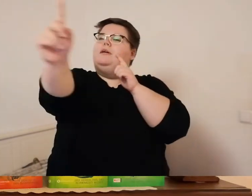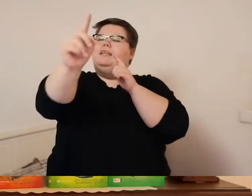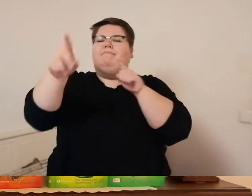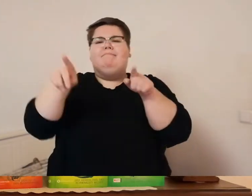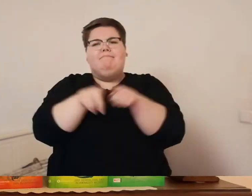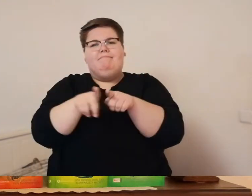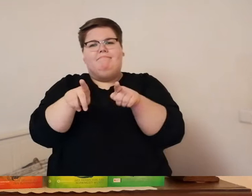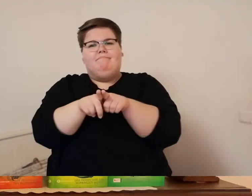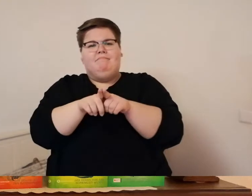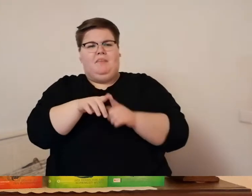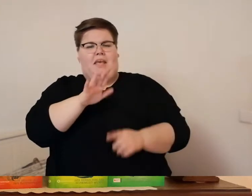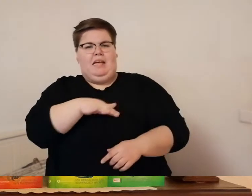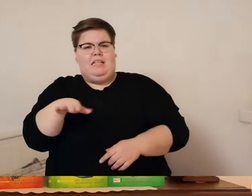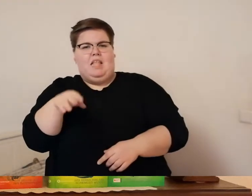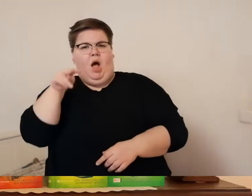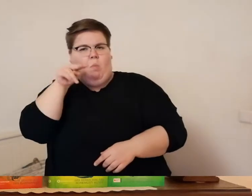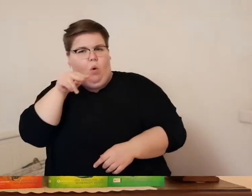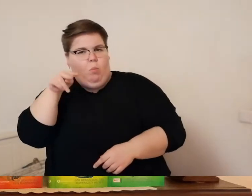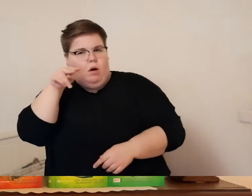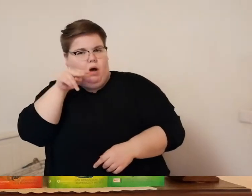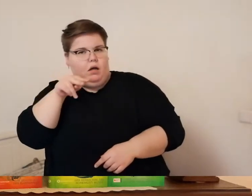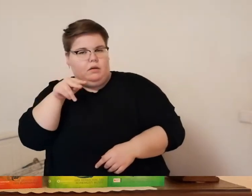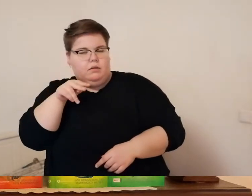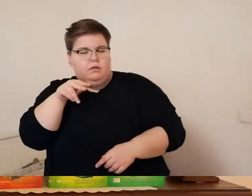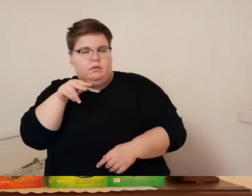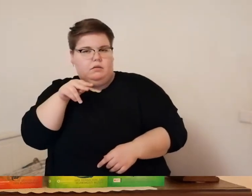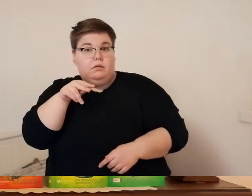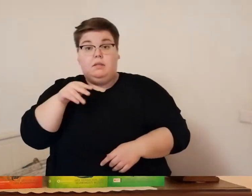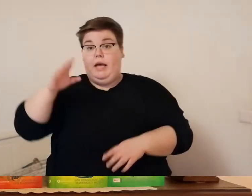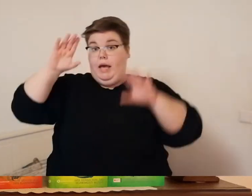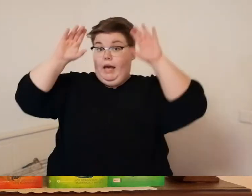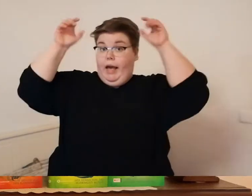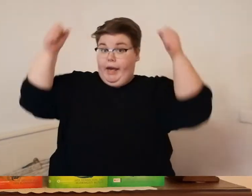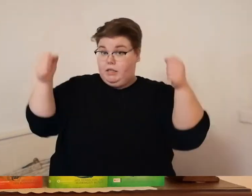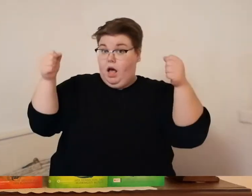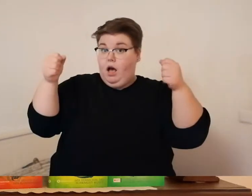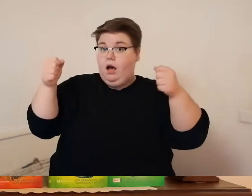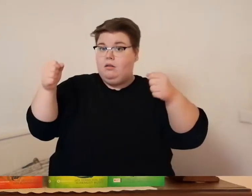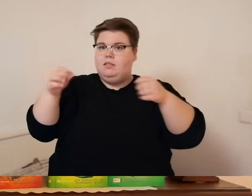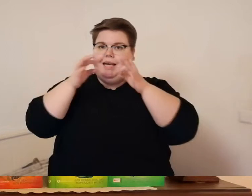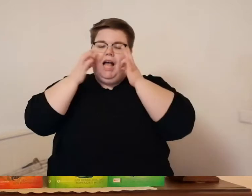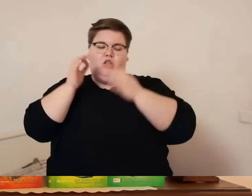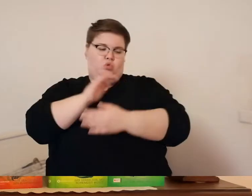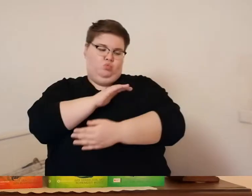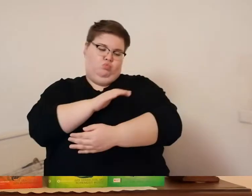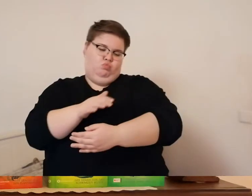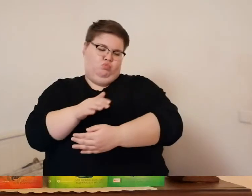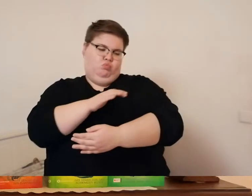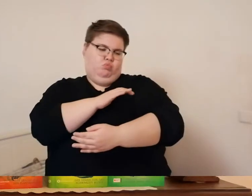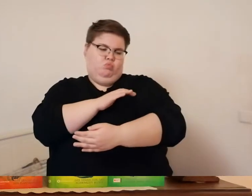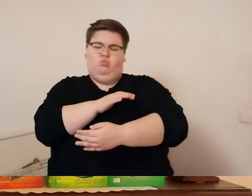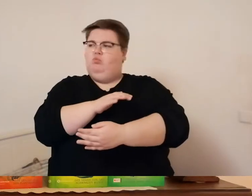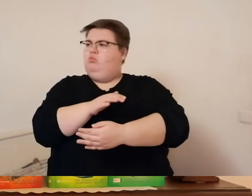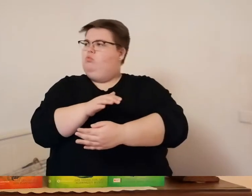zu beobachten greta die immer noch die katze auf dem arm hielt runzelte die stieren wo es eigentlich